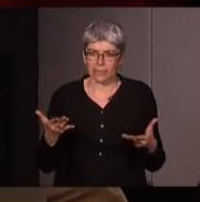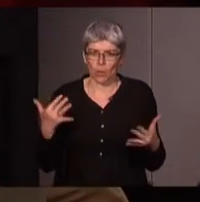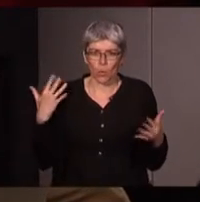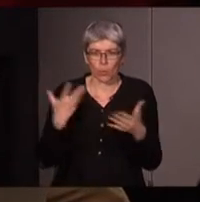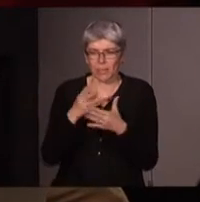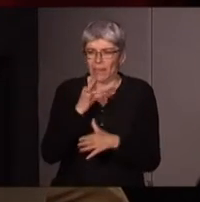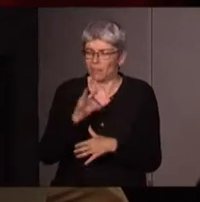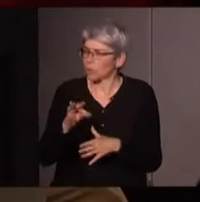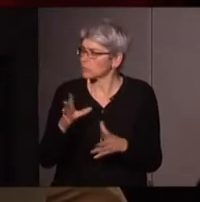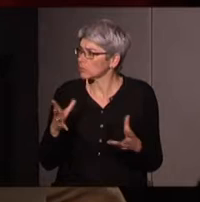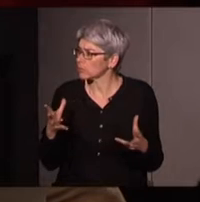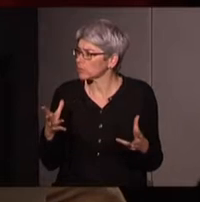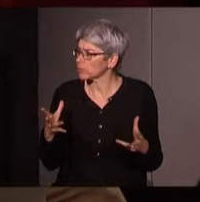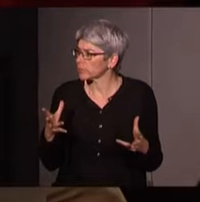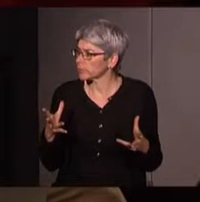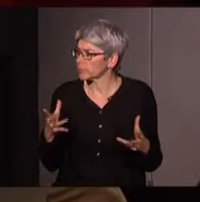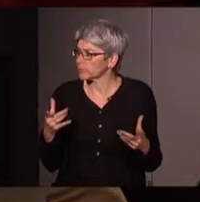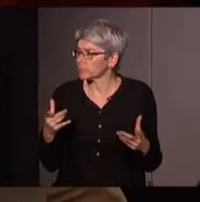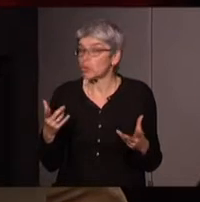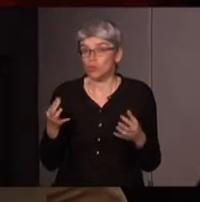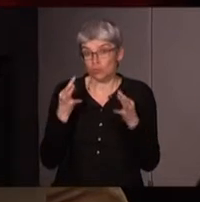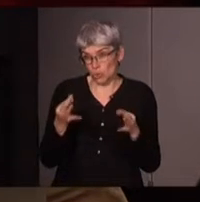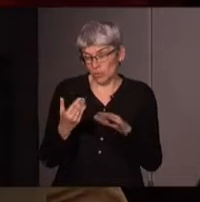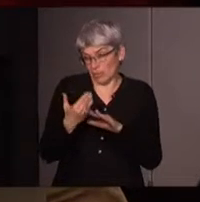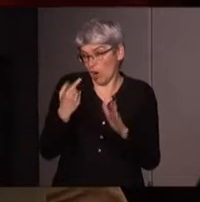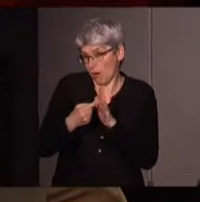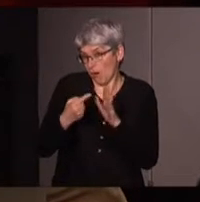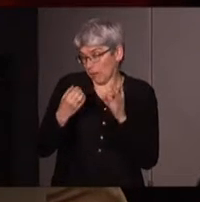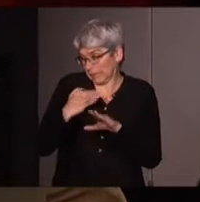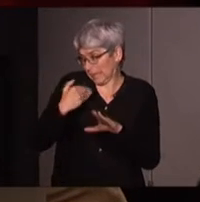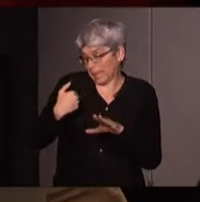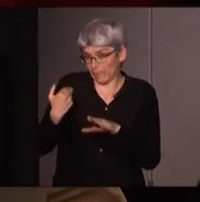contexte français. l'a entendu la semaine dernière à Créteil. C'est